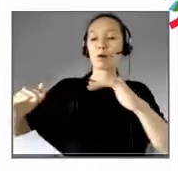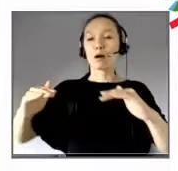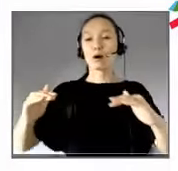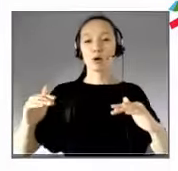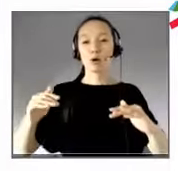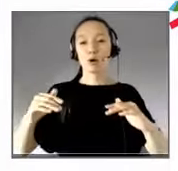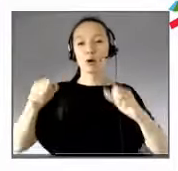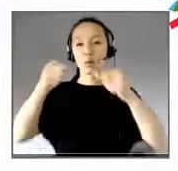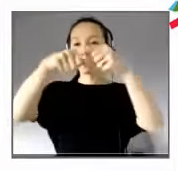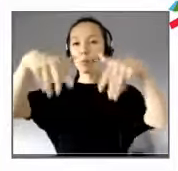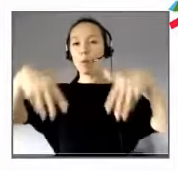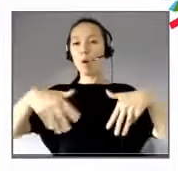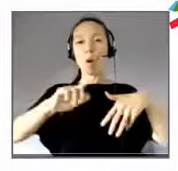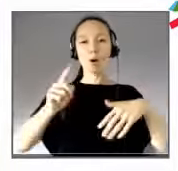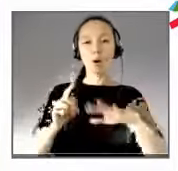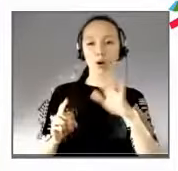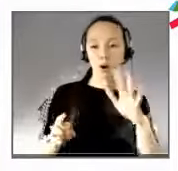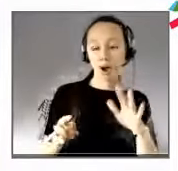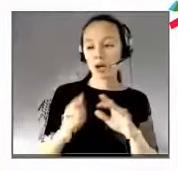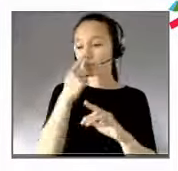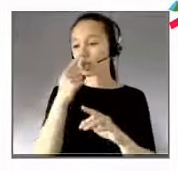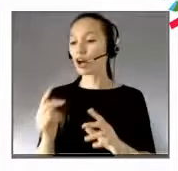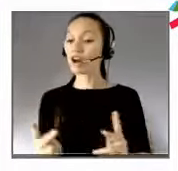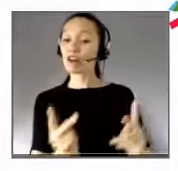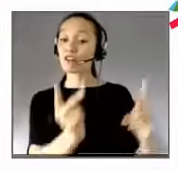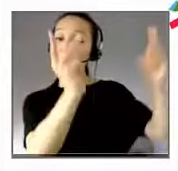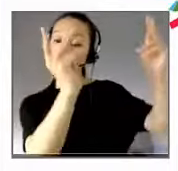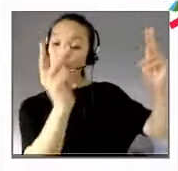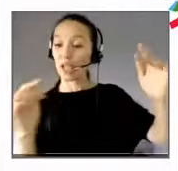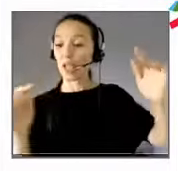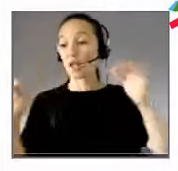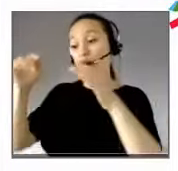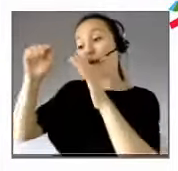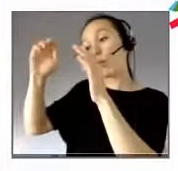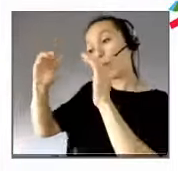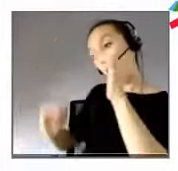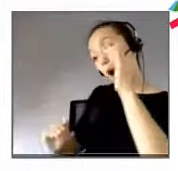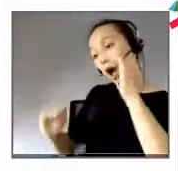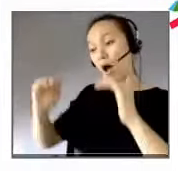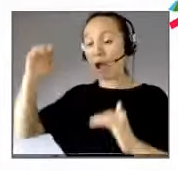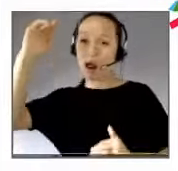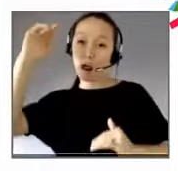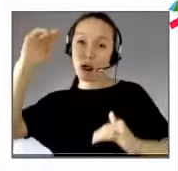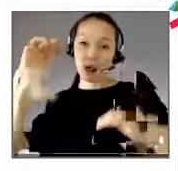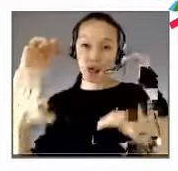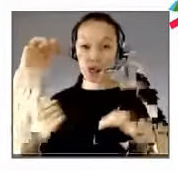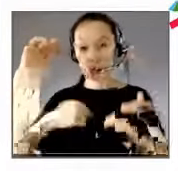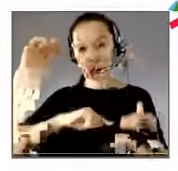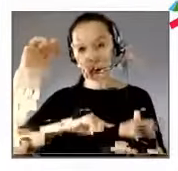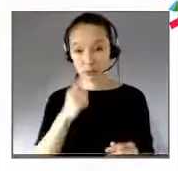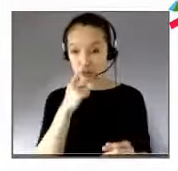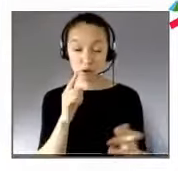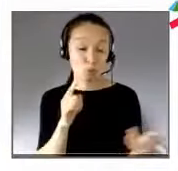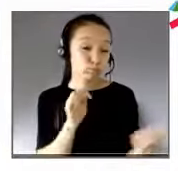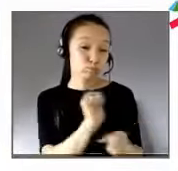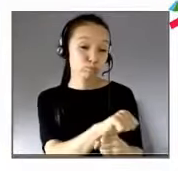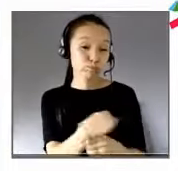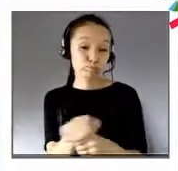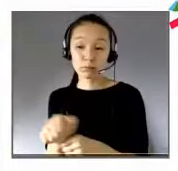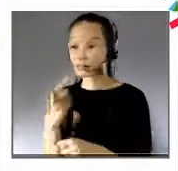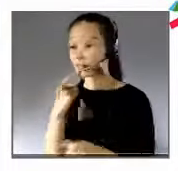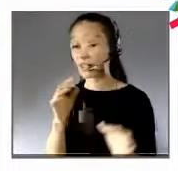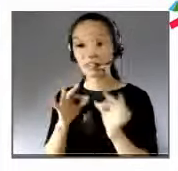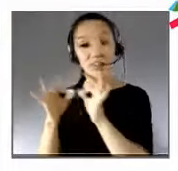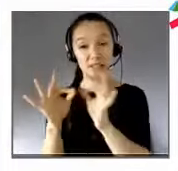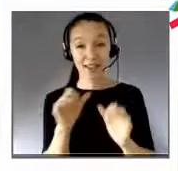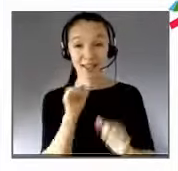discriminer, valoriser certains plus que d'autres et ça mène à l'indifférenciation totale et à l'absence de fraternité parce que de toute façon, ce petit-moi